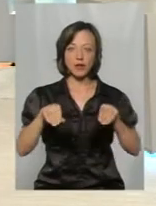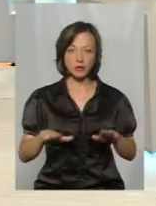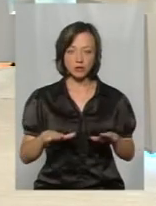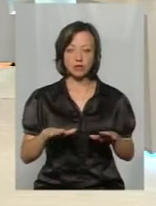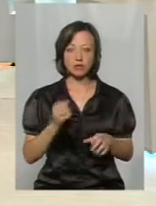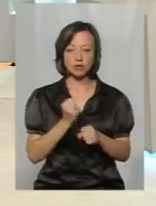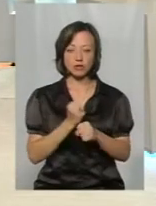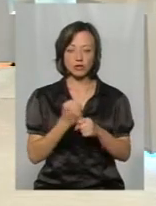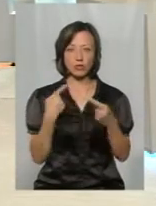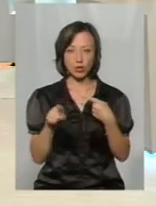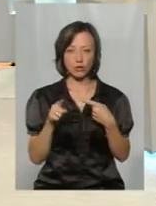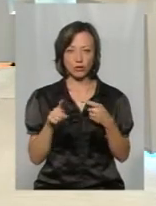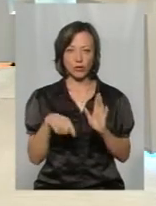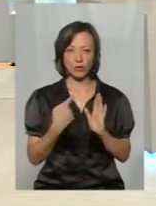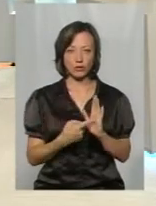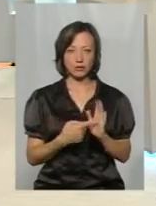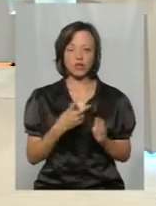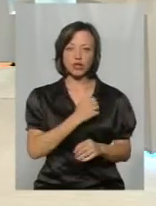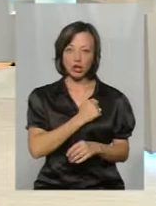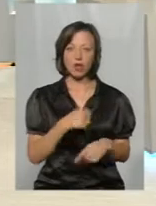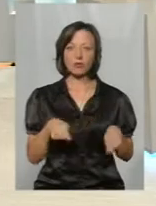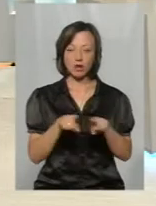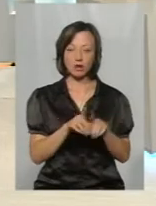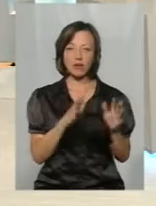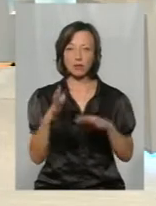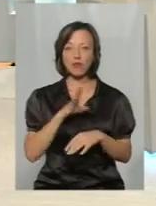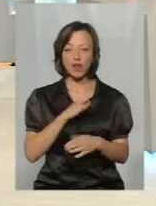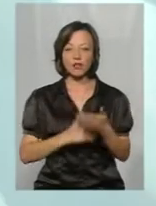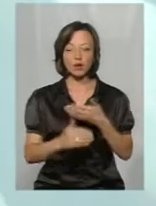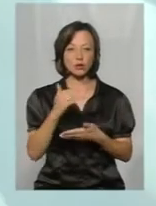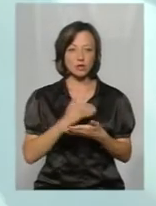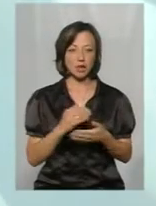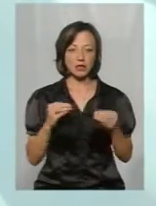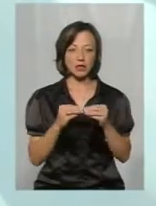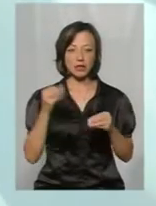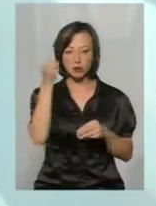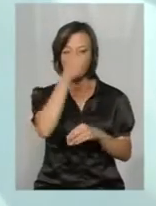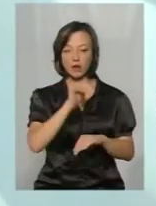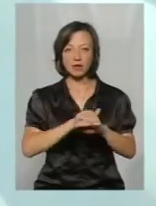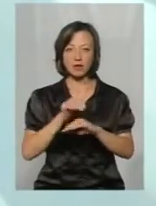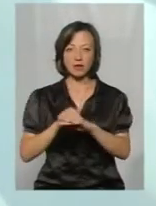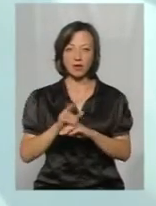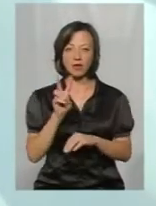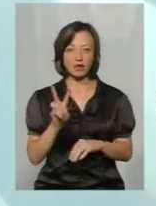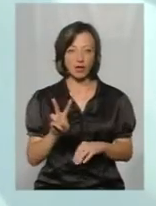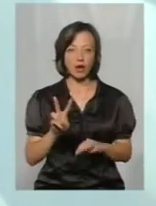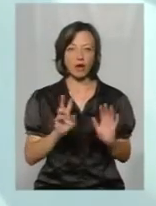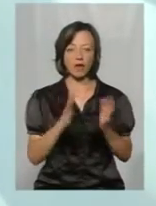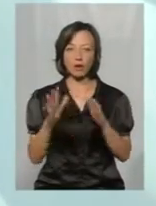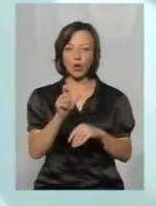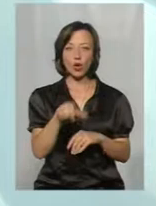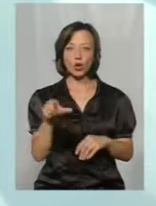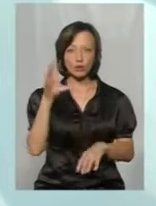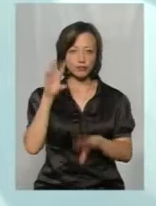вчинити по-іншому? На жаль, бувають такі випадки. За останніх 10 років зафіксовано два випадки, коли люди